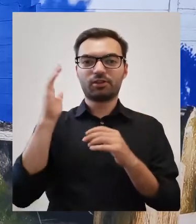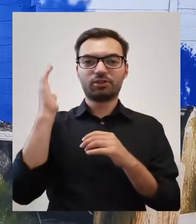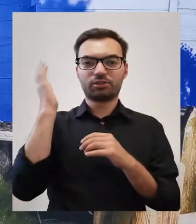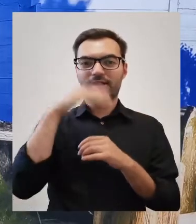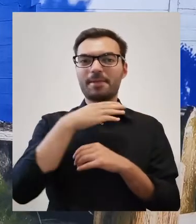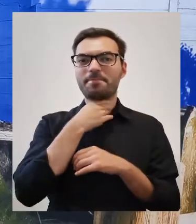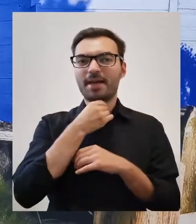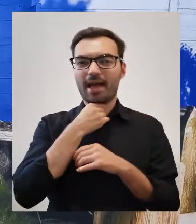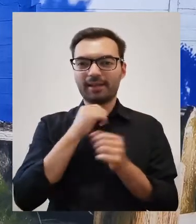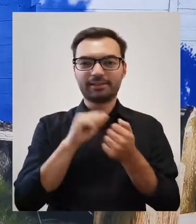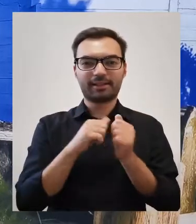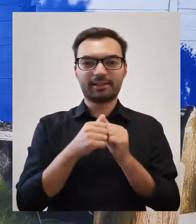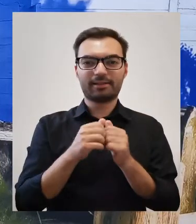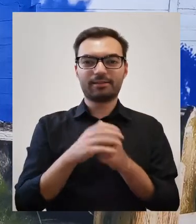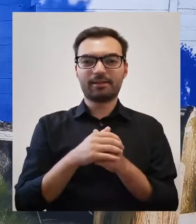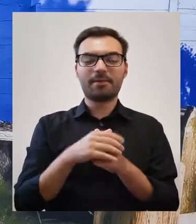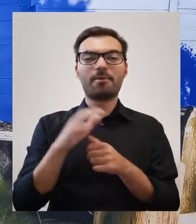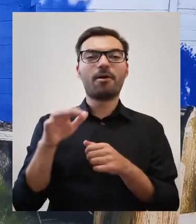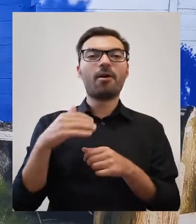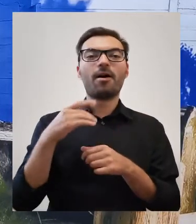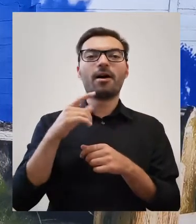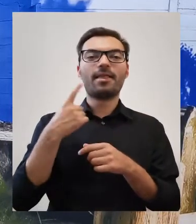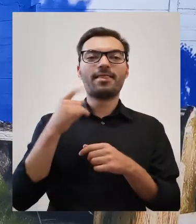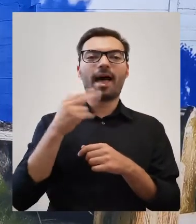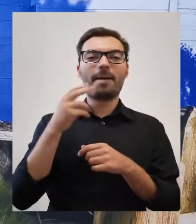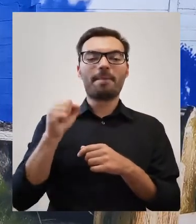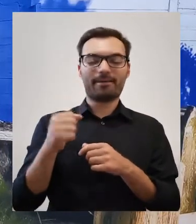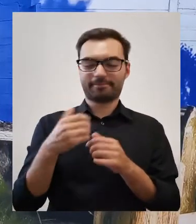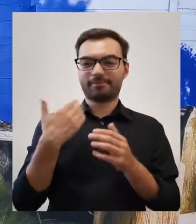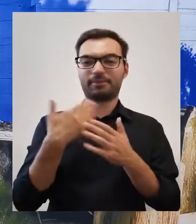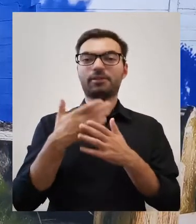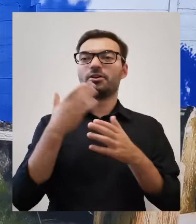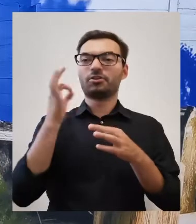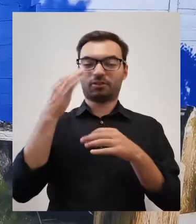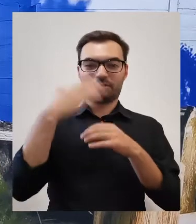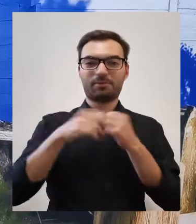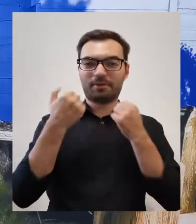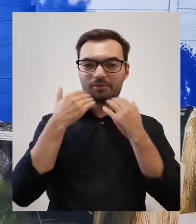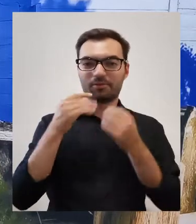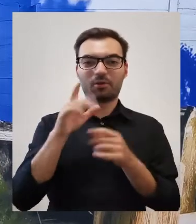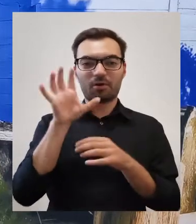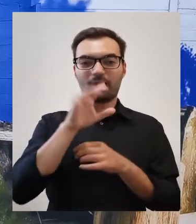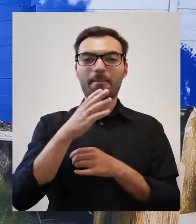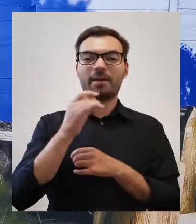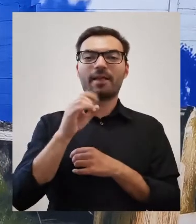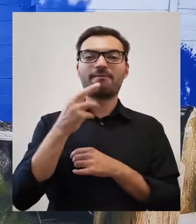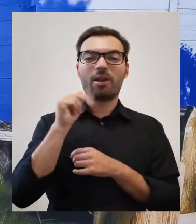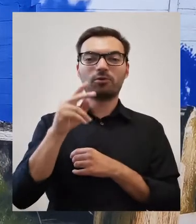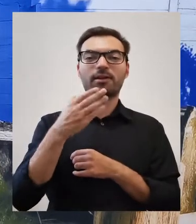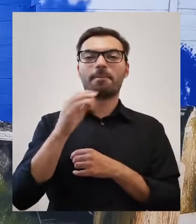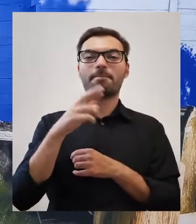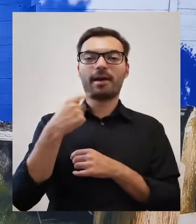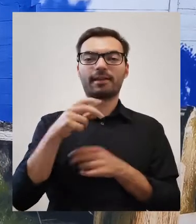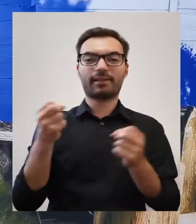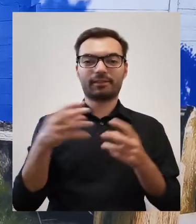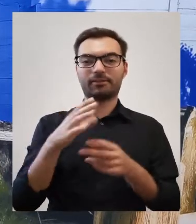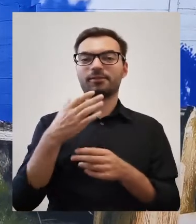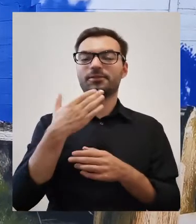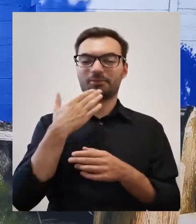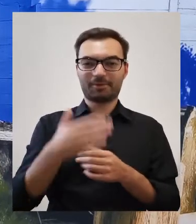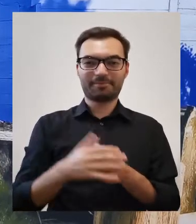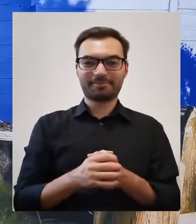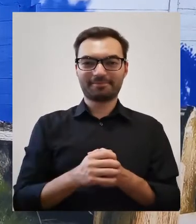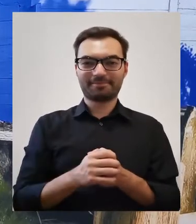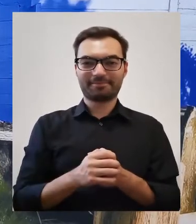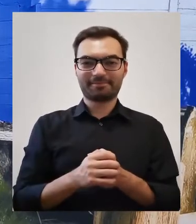.in. ze straszliwym Czarnym Tsem, a także z Królową Boną. Na dziś to wszystko. Dziękuję Państwu za uwagę. Magdalena Walusiak i